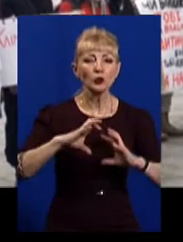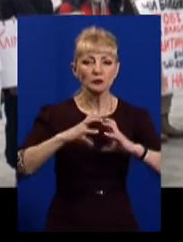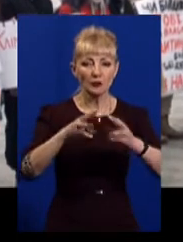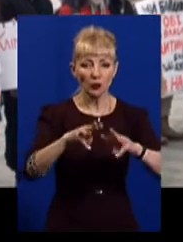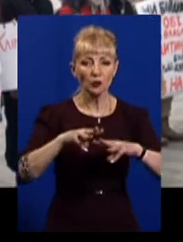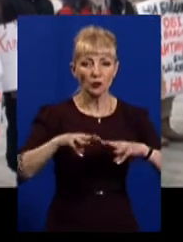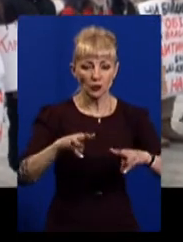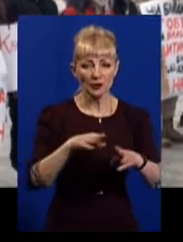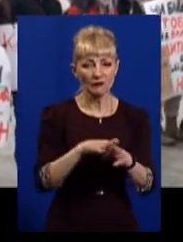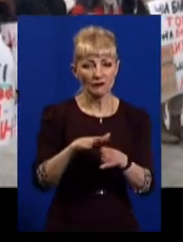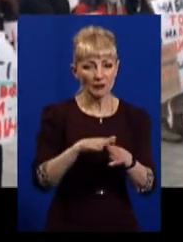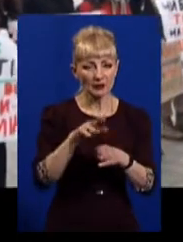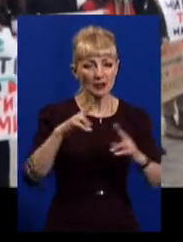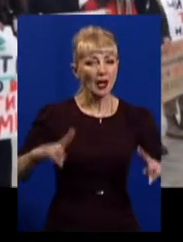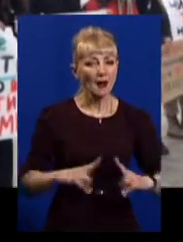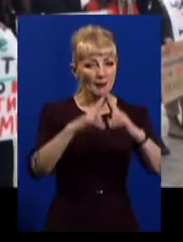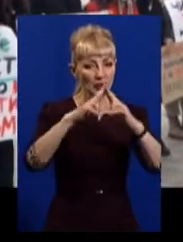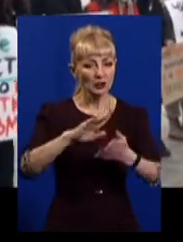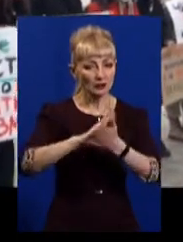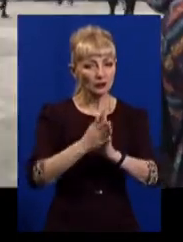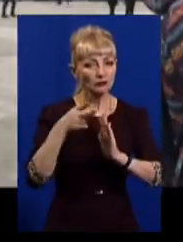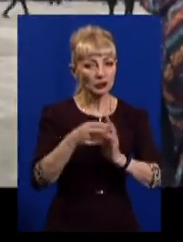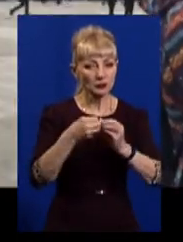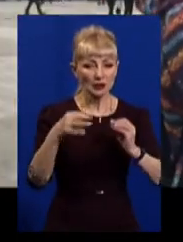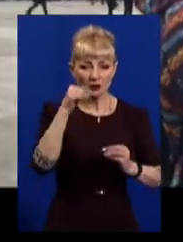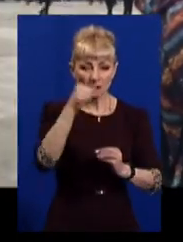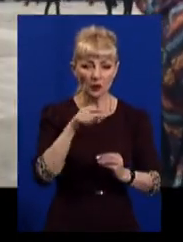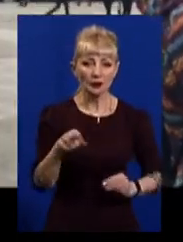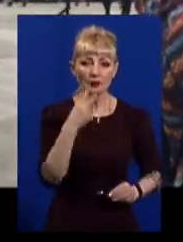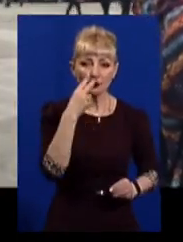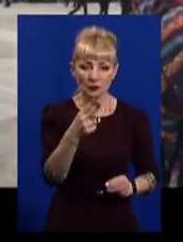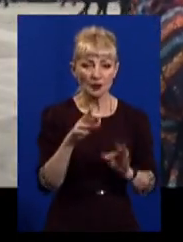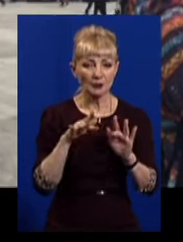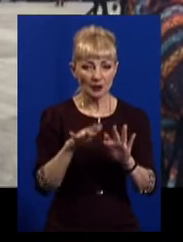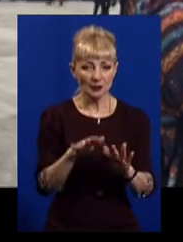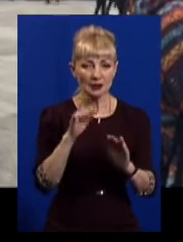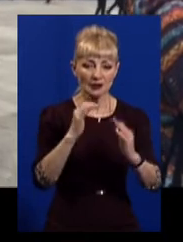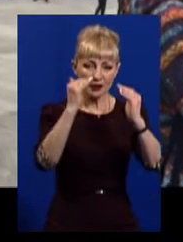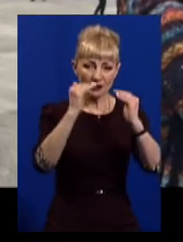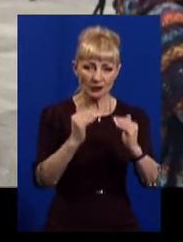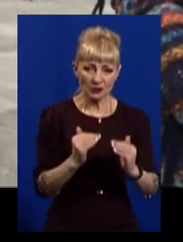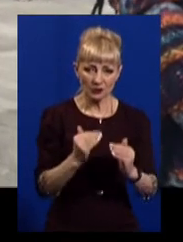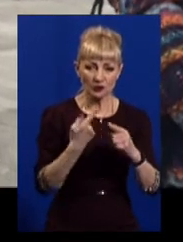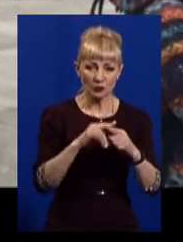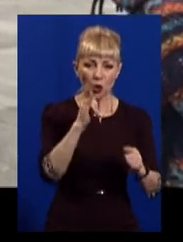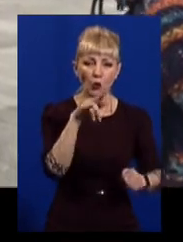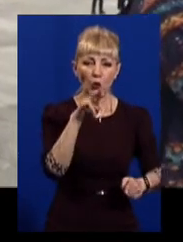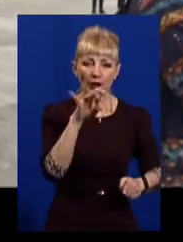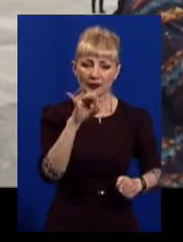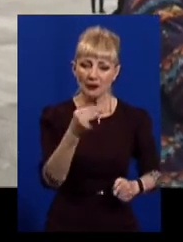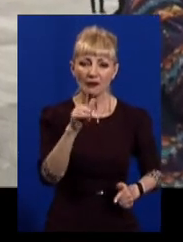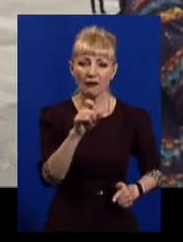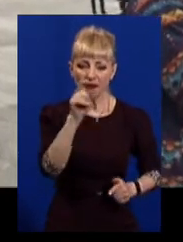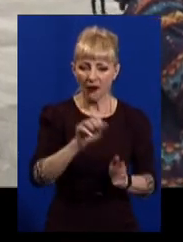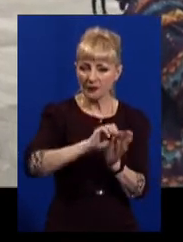дотримуватися Паризької угоди 2015 року. Вона передбачає заходи зі зниження викидів вуглекислого газу в атмосферу.